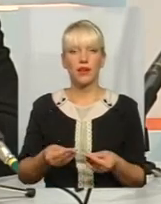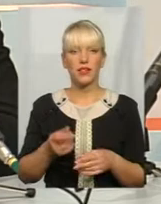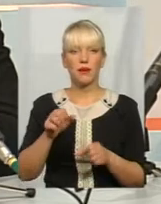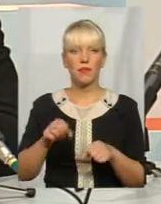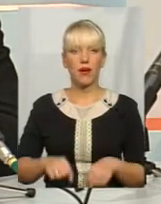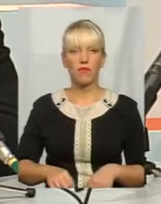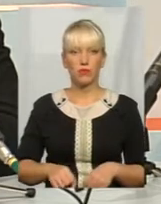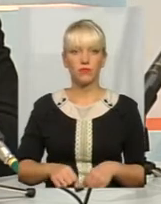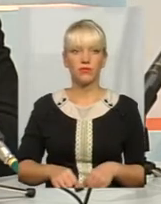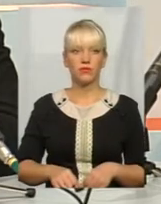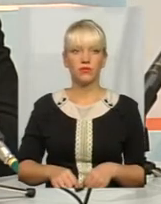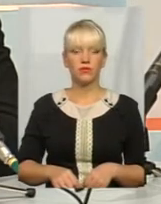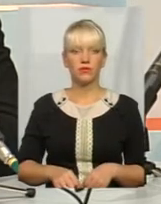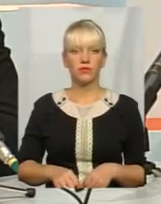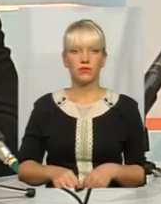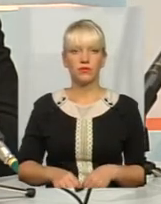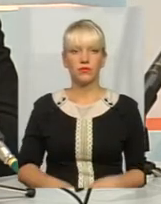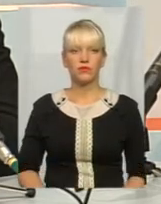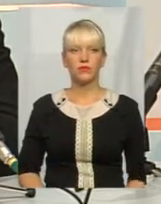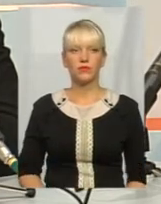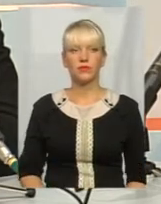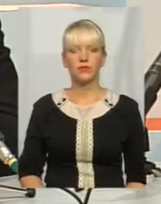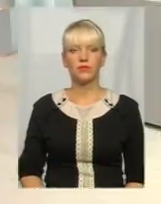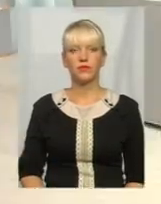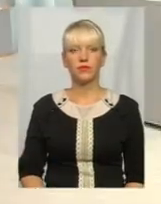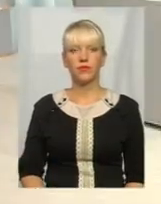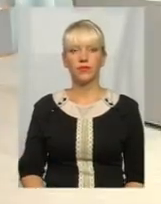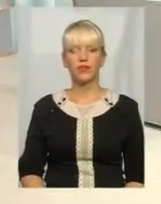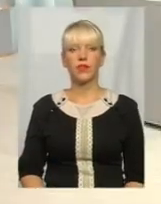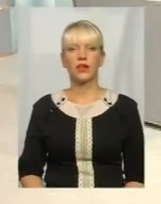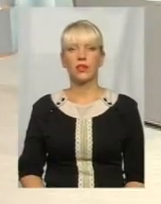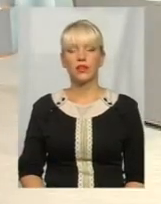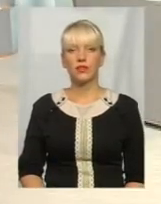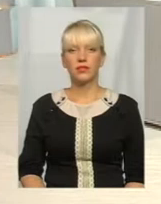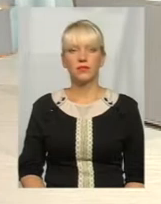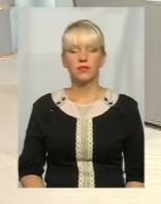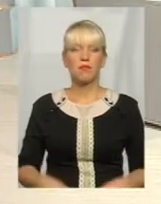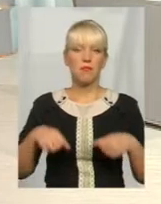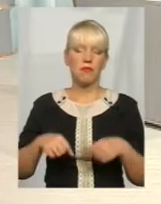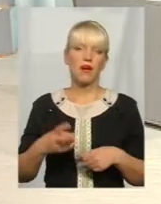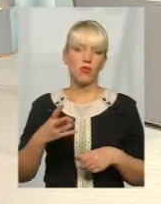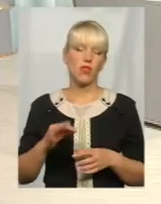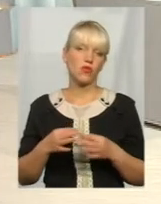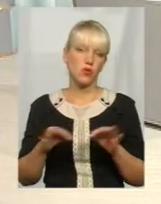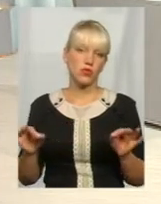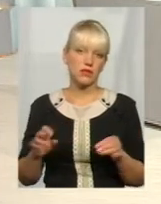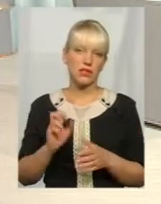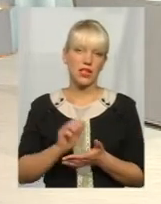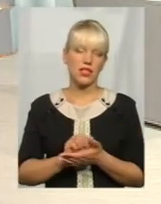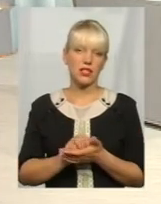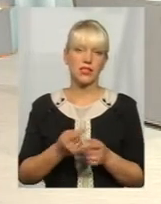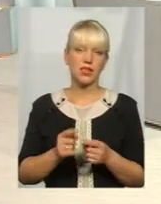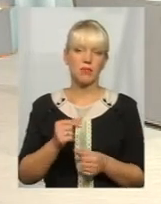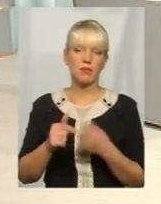право, або, будемо так говорити, право на дозвіл на заняття цією